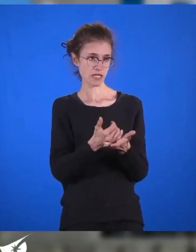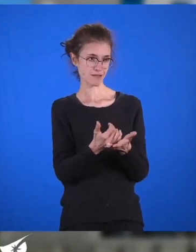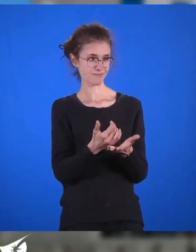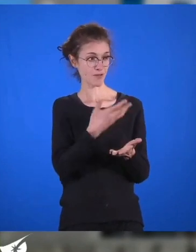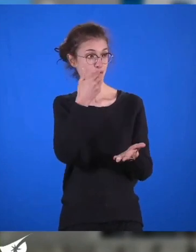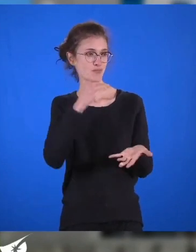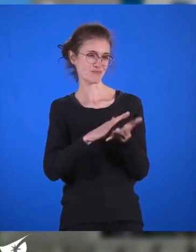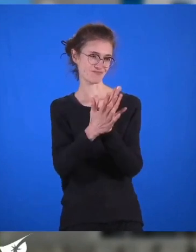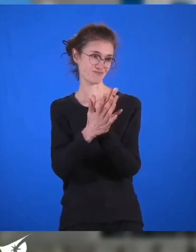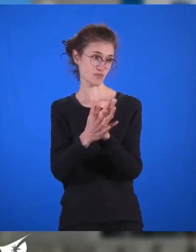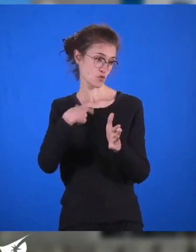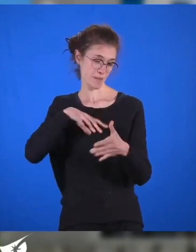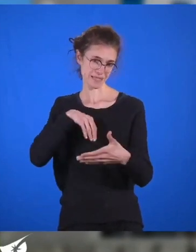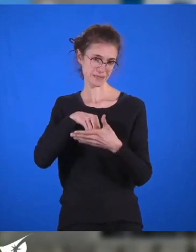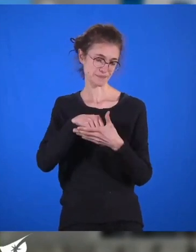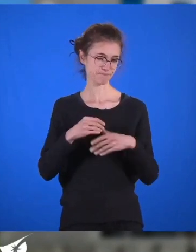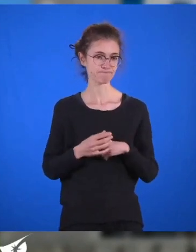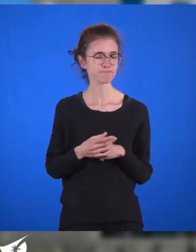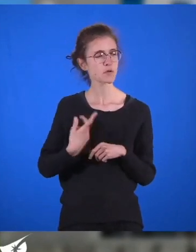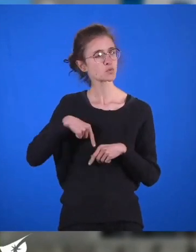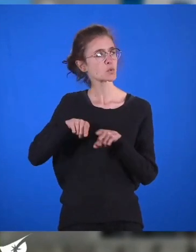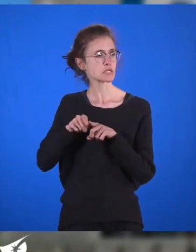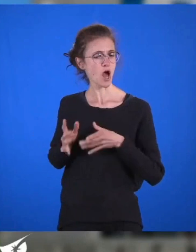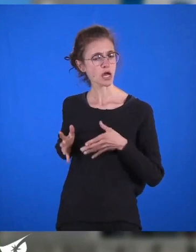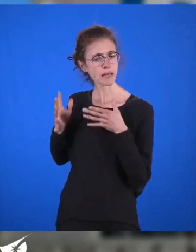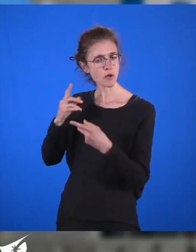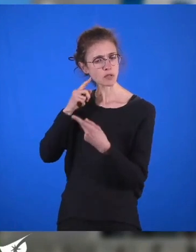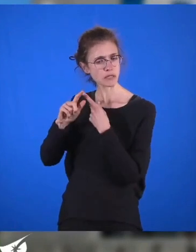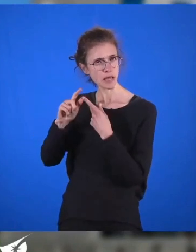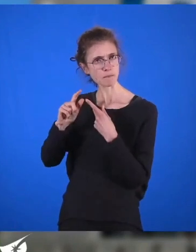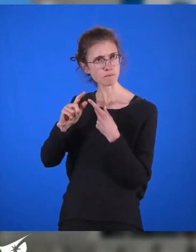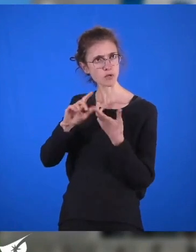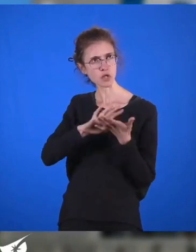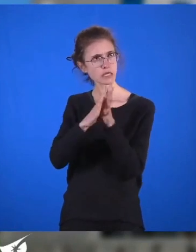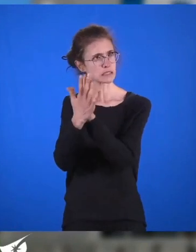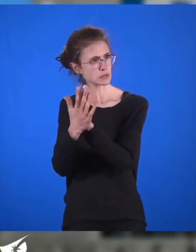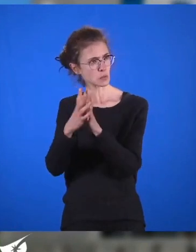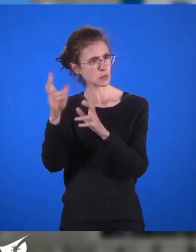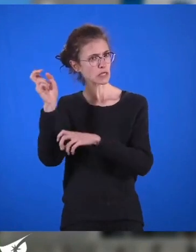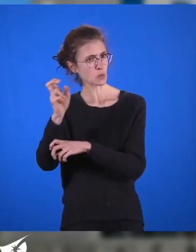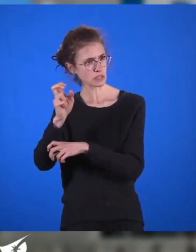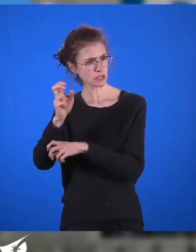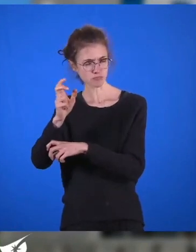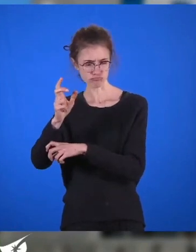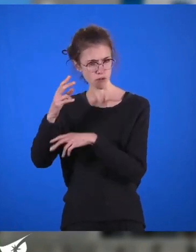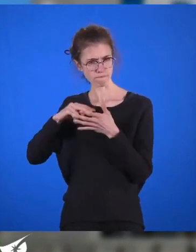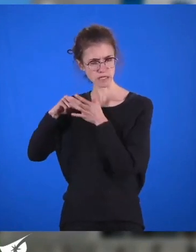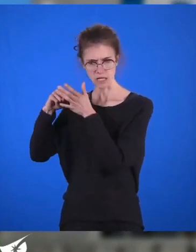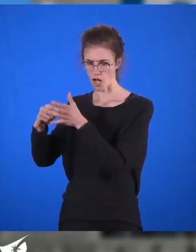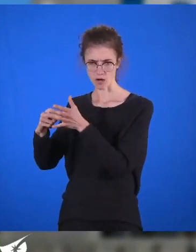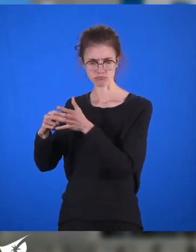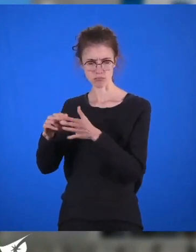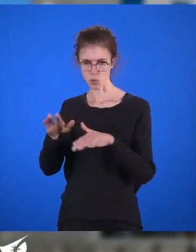Enfin, pour rester fidèles à nos engagements sur la transition écologique, nous redonnons de la place à la nature même dans les zones d